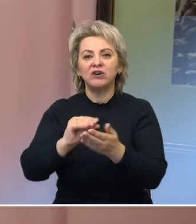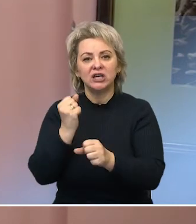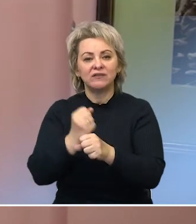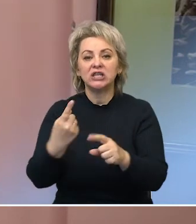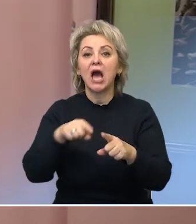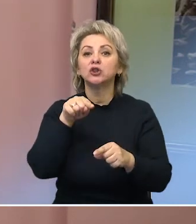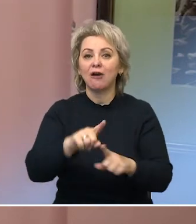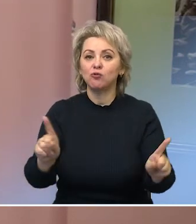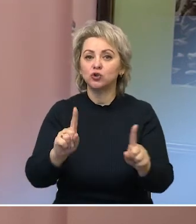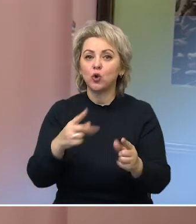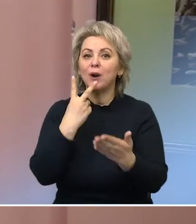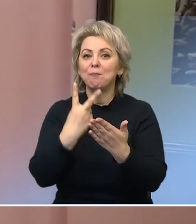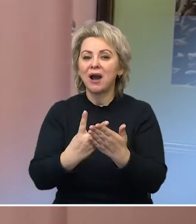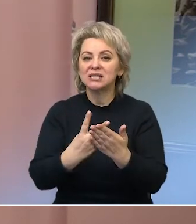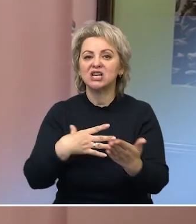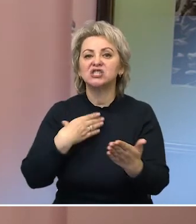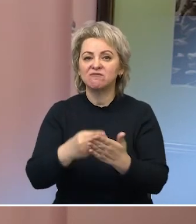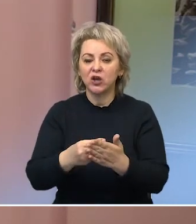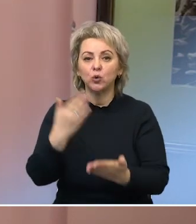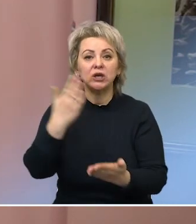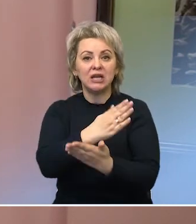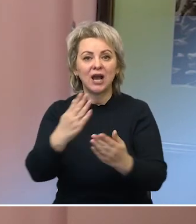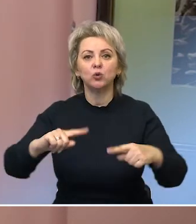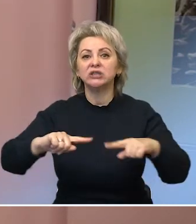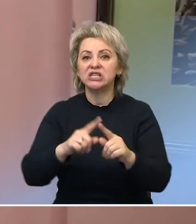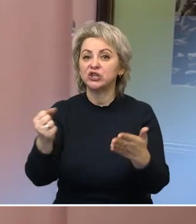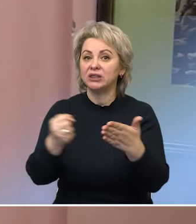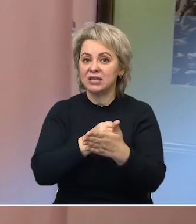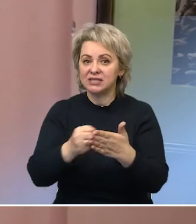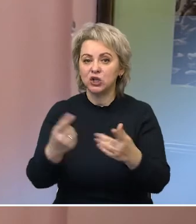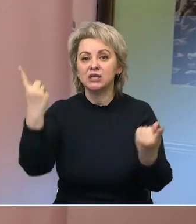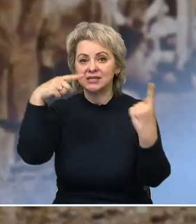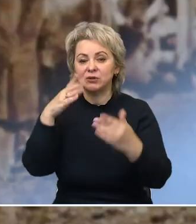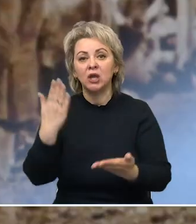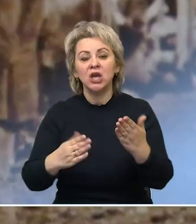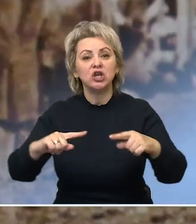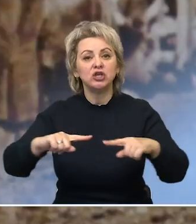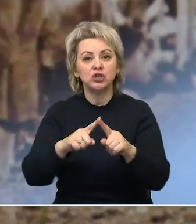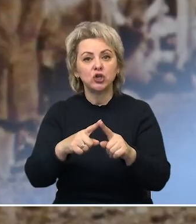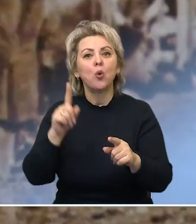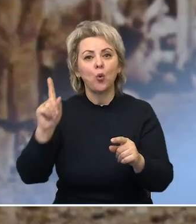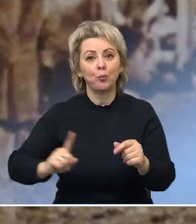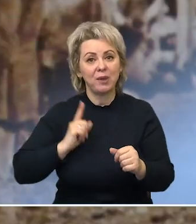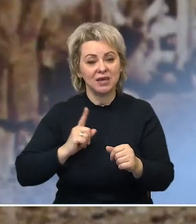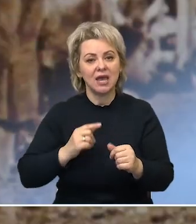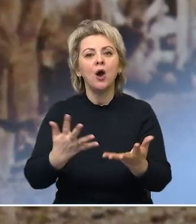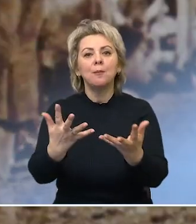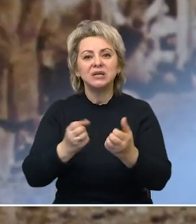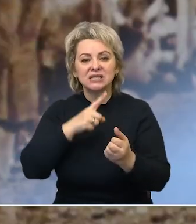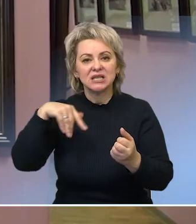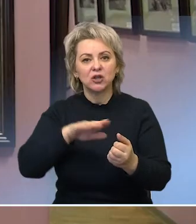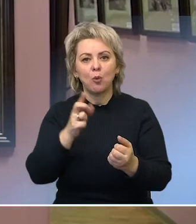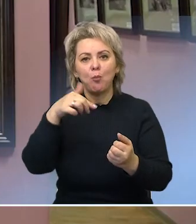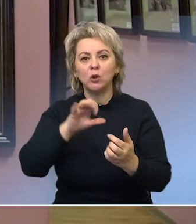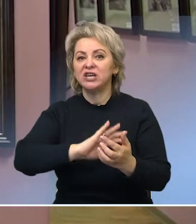продемонстрировать свое либо какое-то техническое достижение, изобретение, либо техническое умение. Признания в России Болдырев так и не получил.